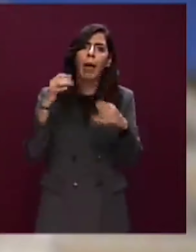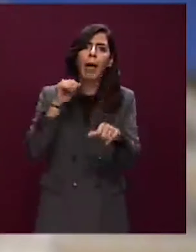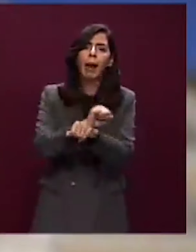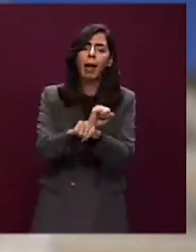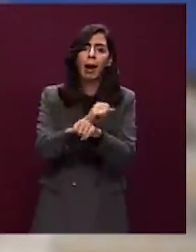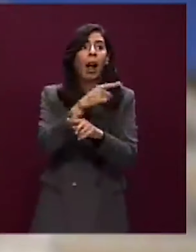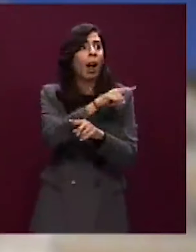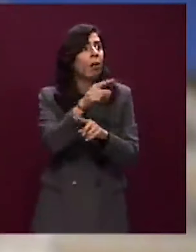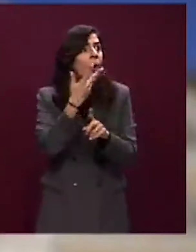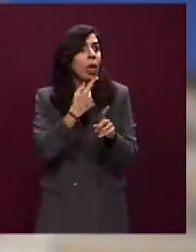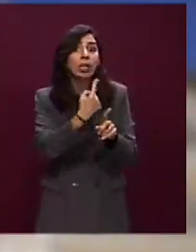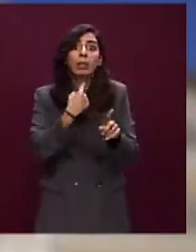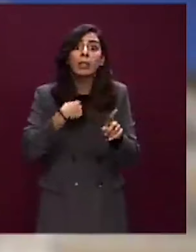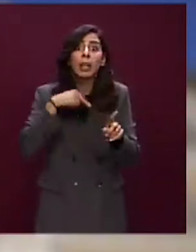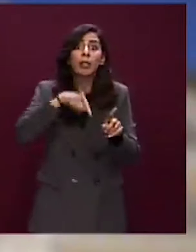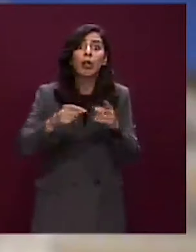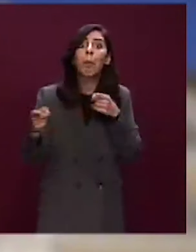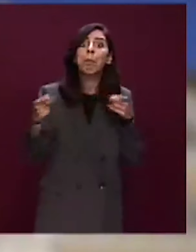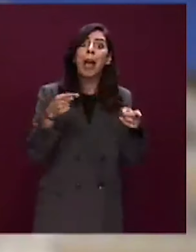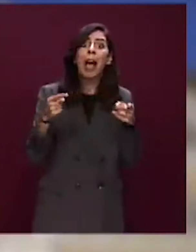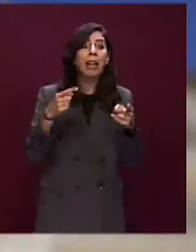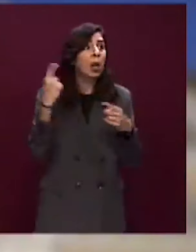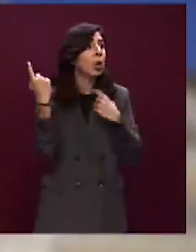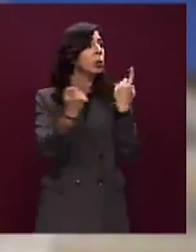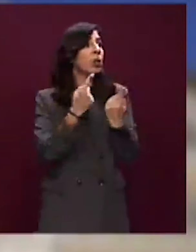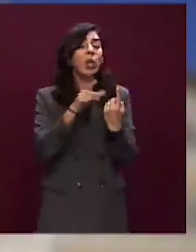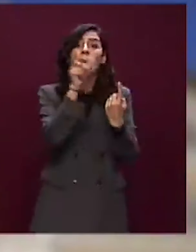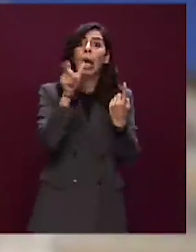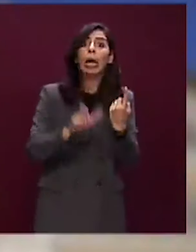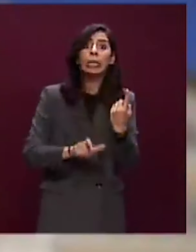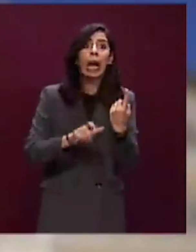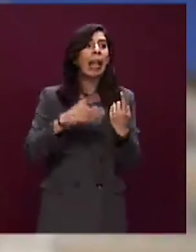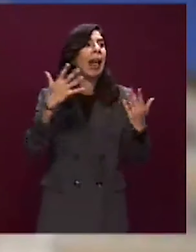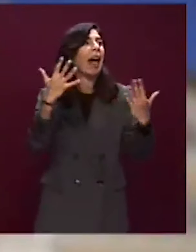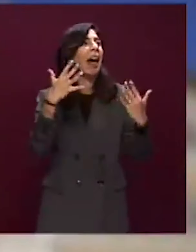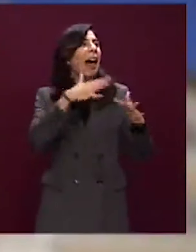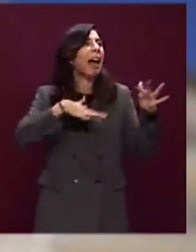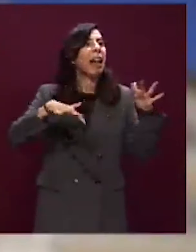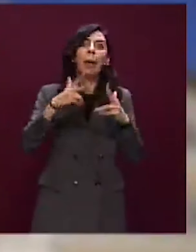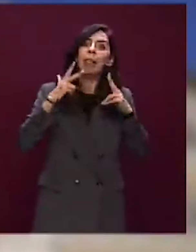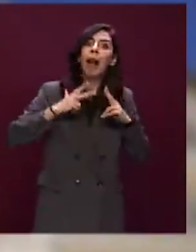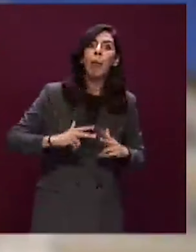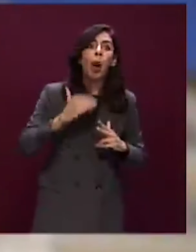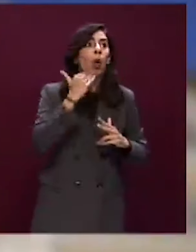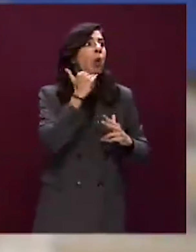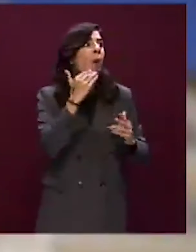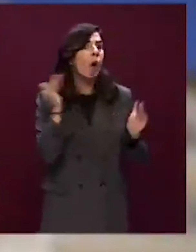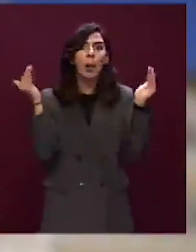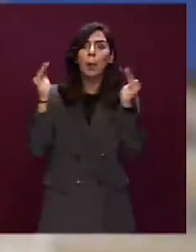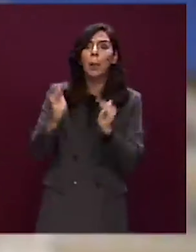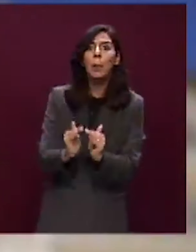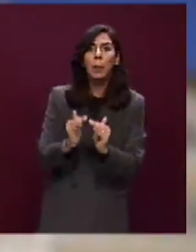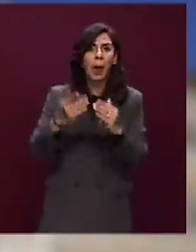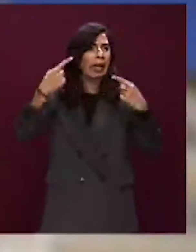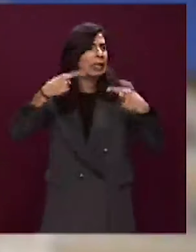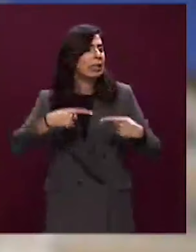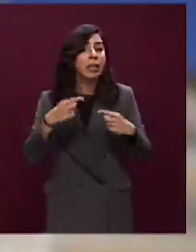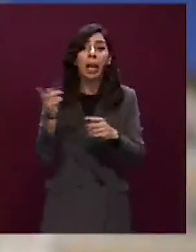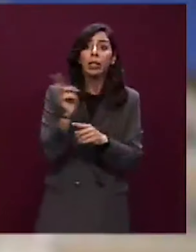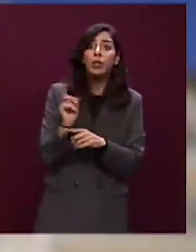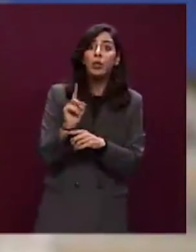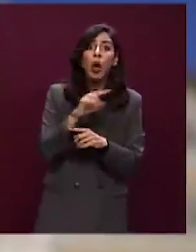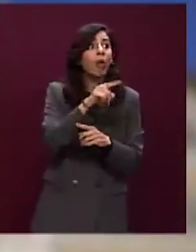che vuole limitare il dissenso. Voi mi dite che quelle circolari del Ministero dell'Istruzione